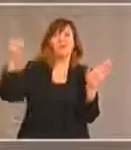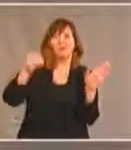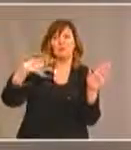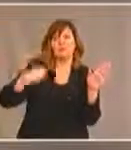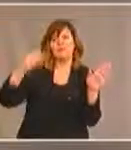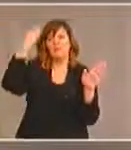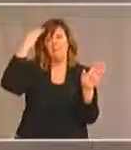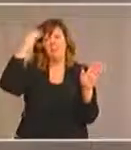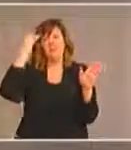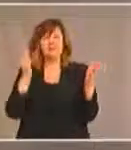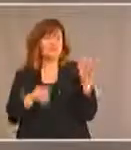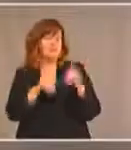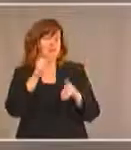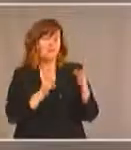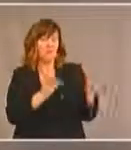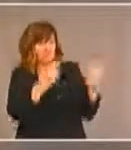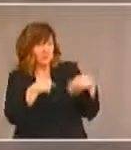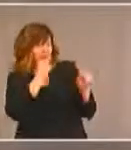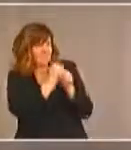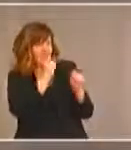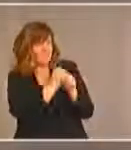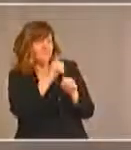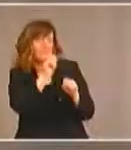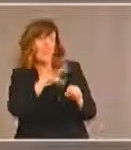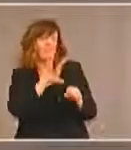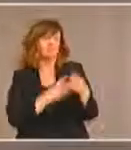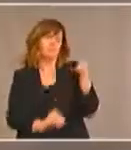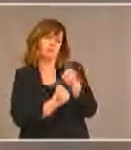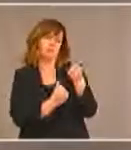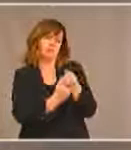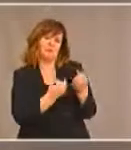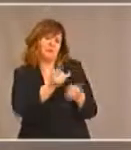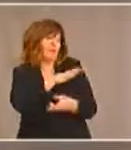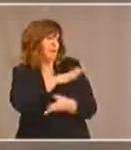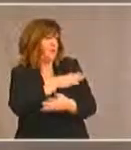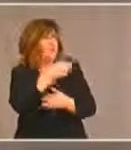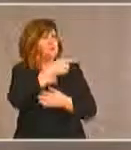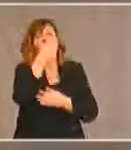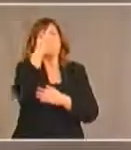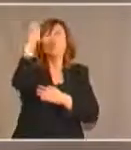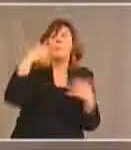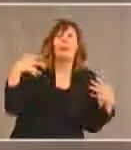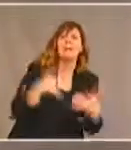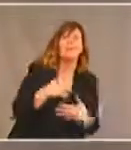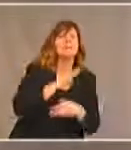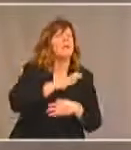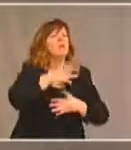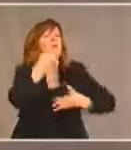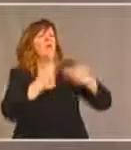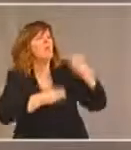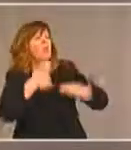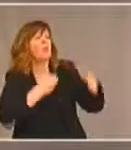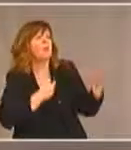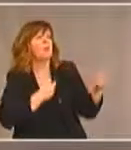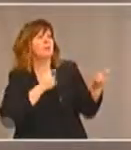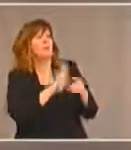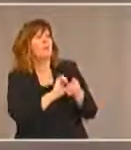il faut mettre en place des mécanismes de soutien pour les aider à faire face à leur traumatisme. Les programmes doivent être adaptés en fonction des besoins de